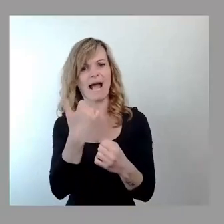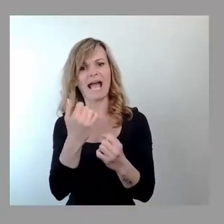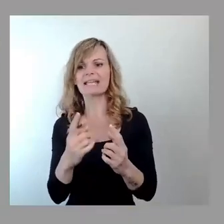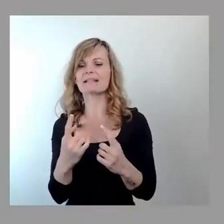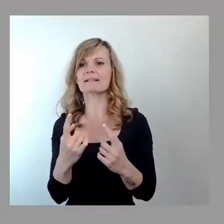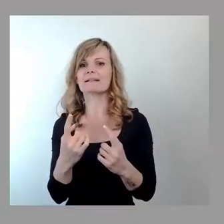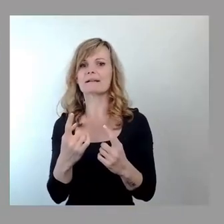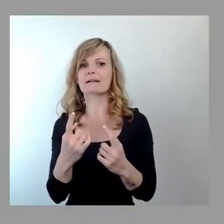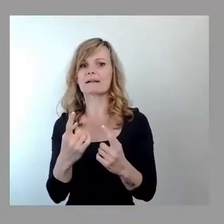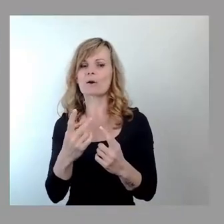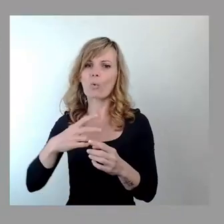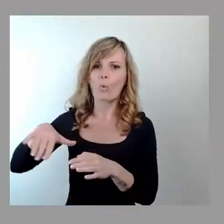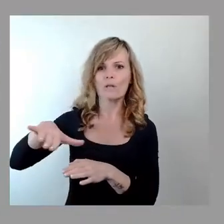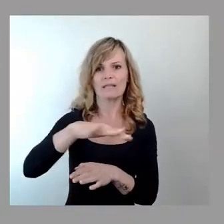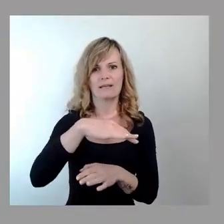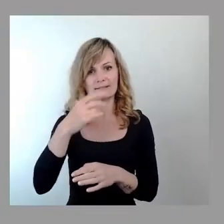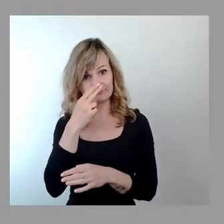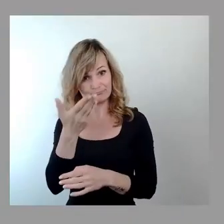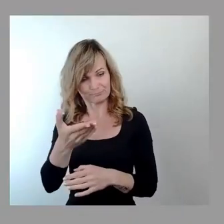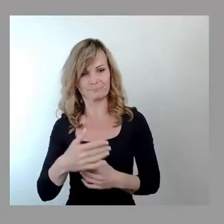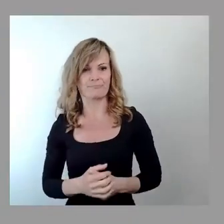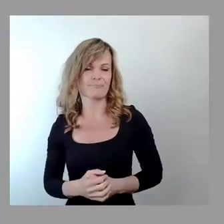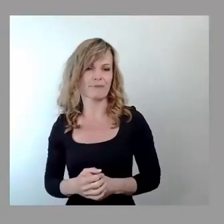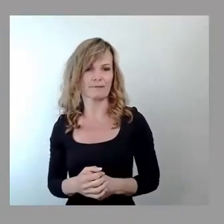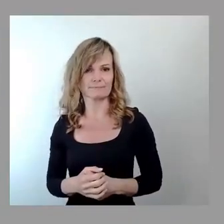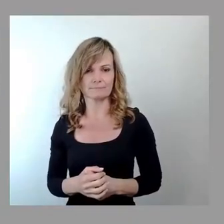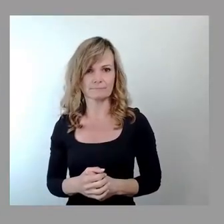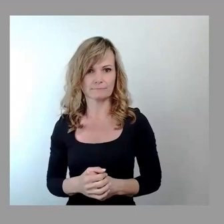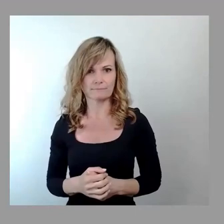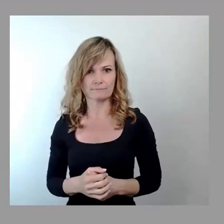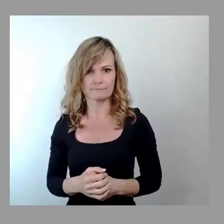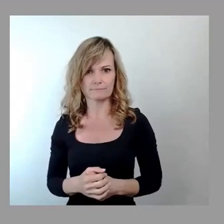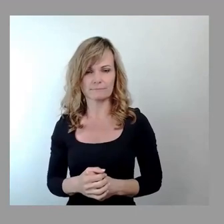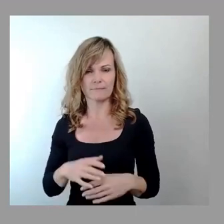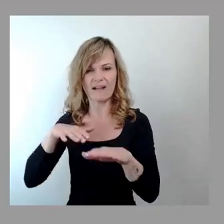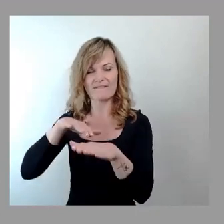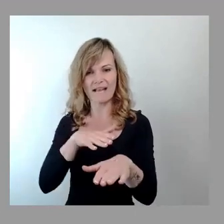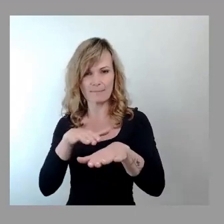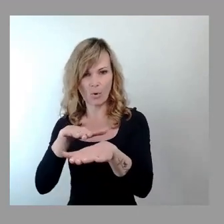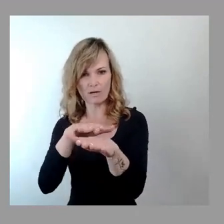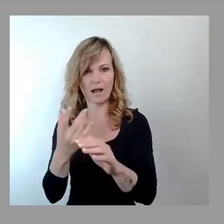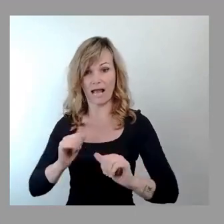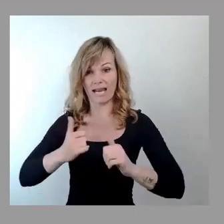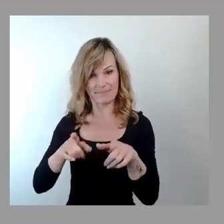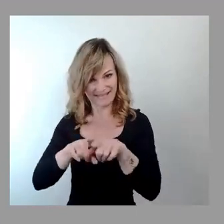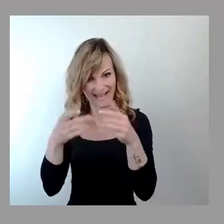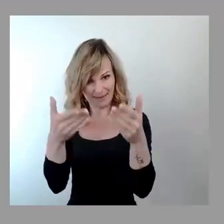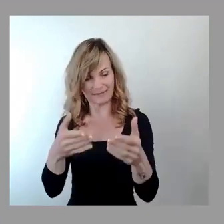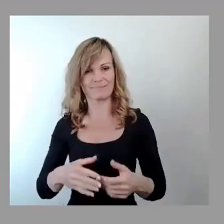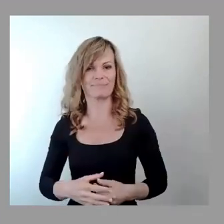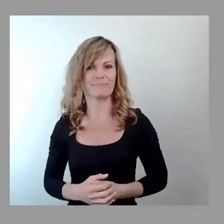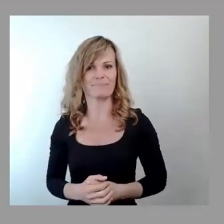über den Kiessee, so wie die Wegborder das erleben. Und zwar erleben seit